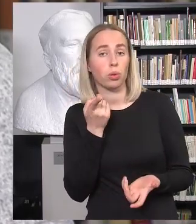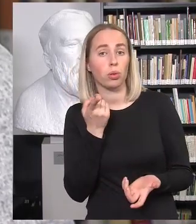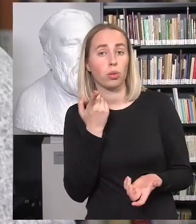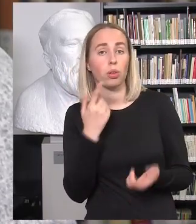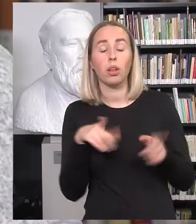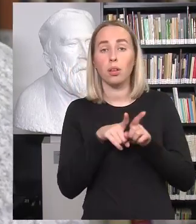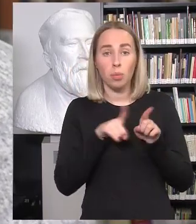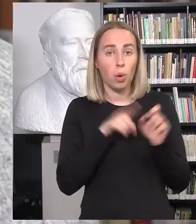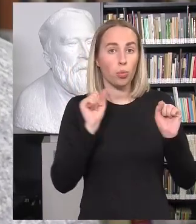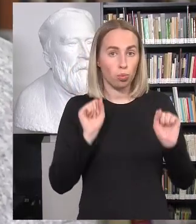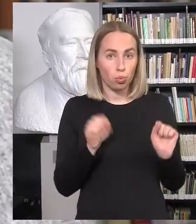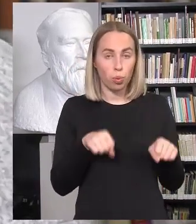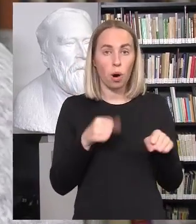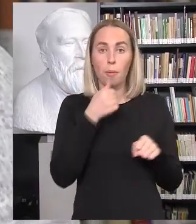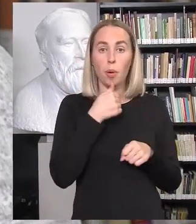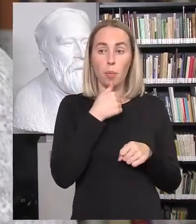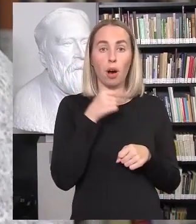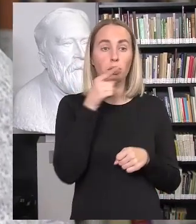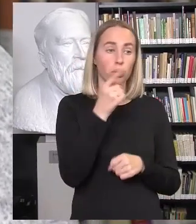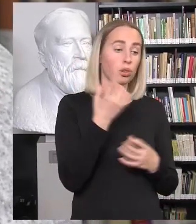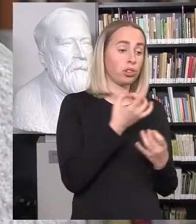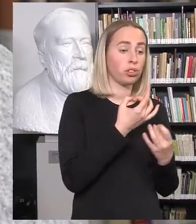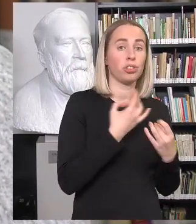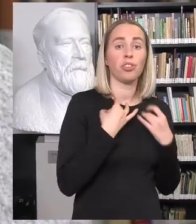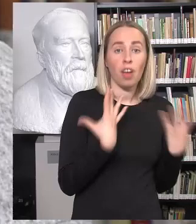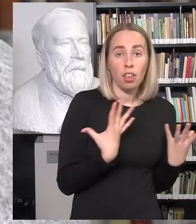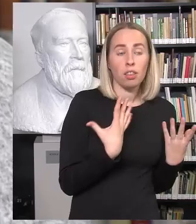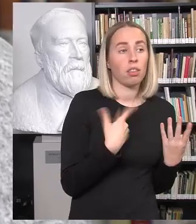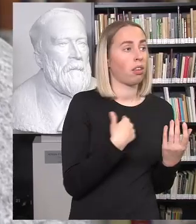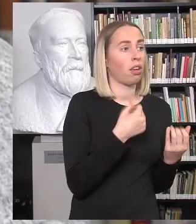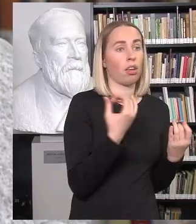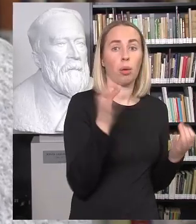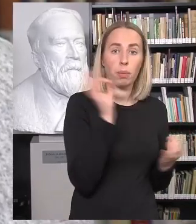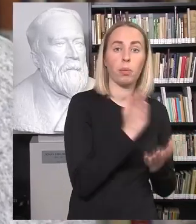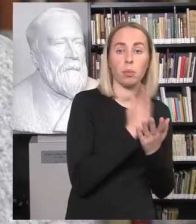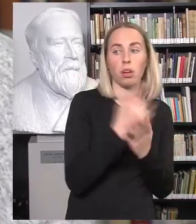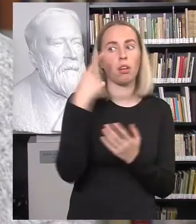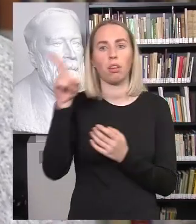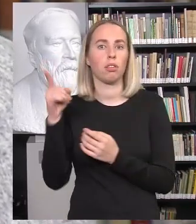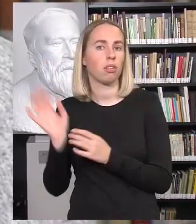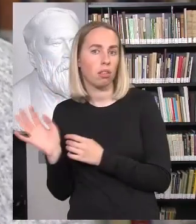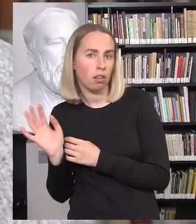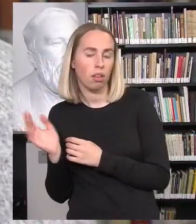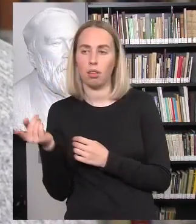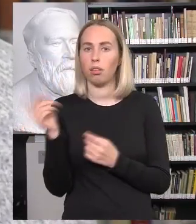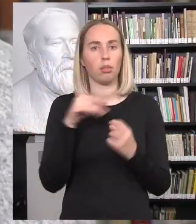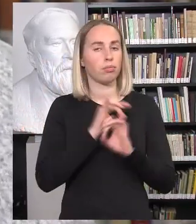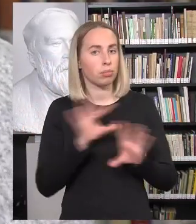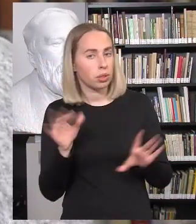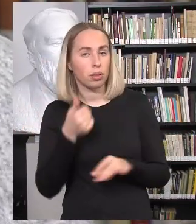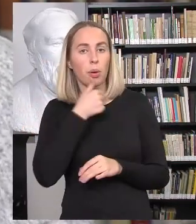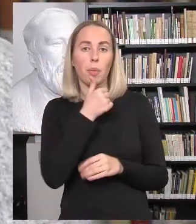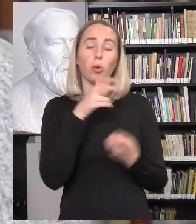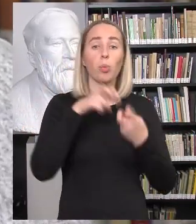tu šventi vieną šventę, kiti šventi kitą šventę, kad gali būti, kad tu turi pšakį problemų, galbūt